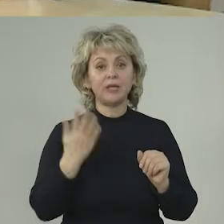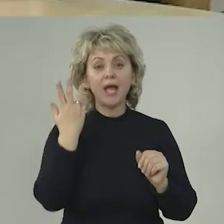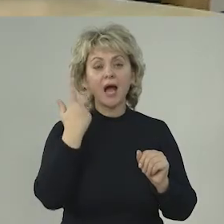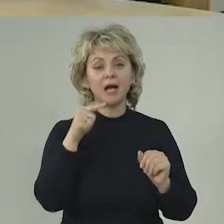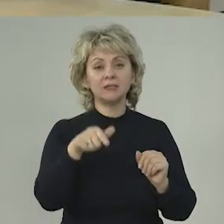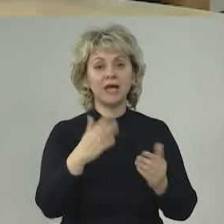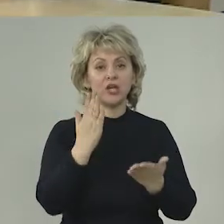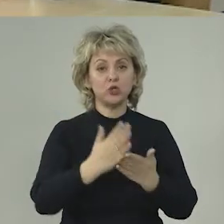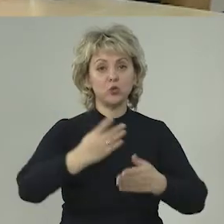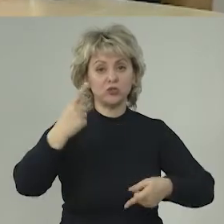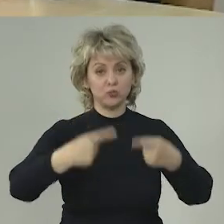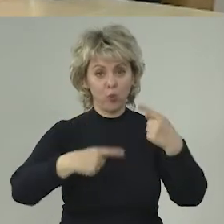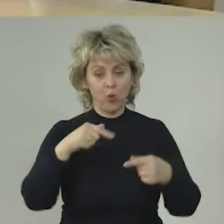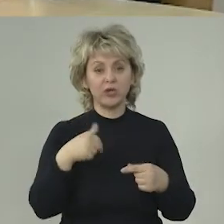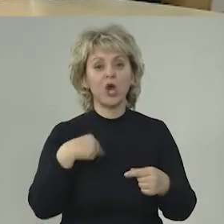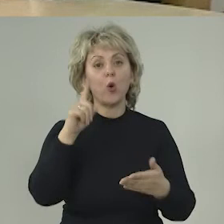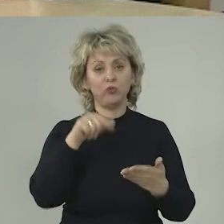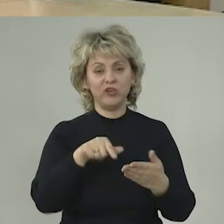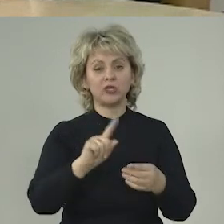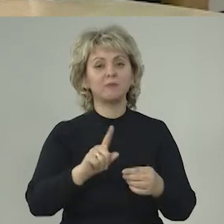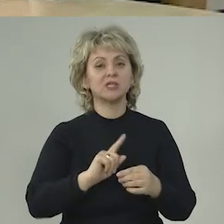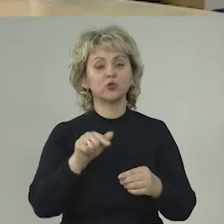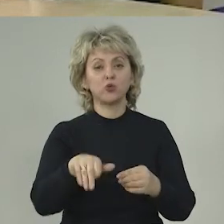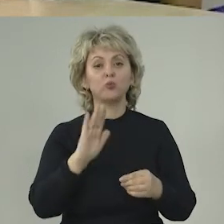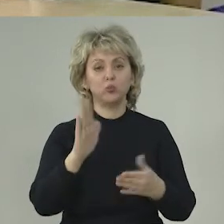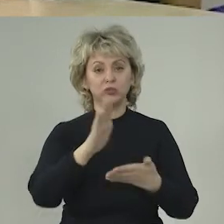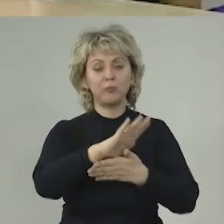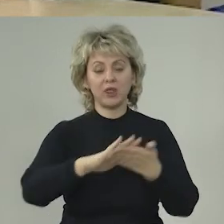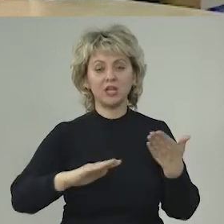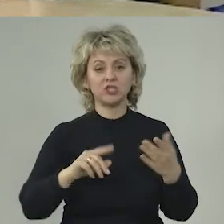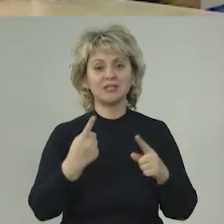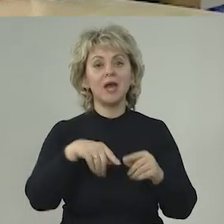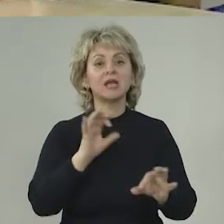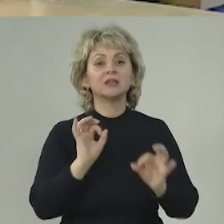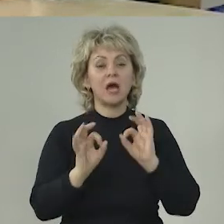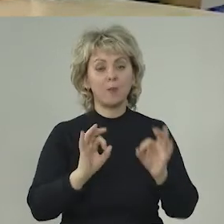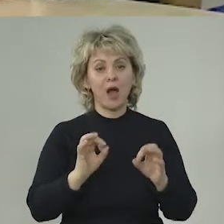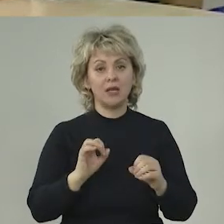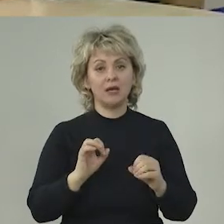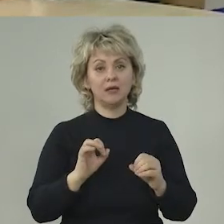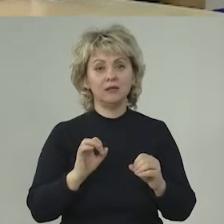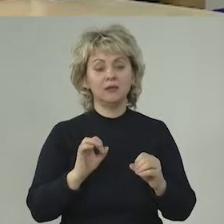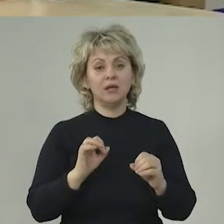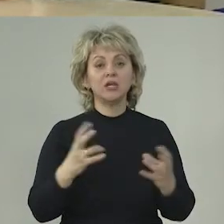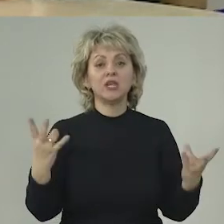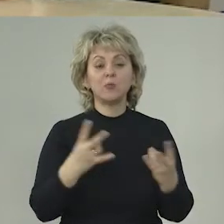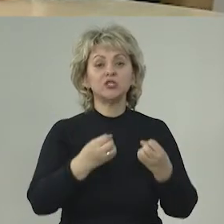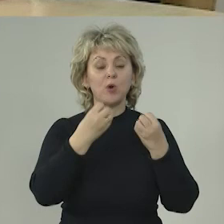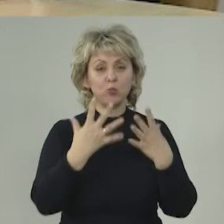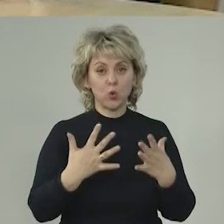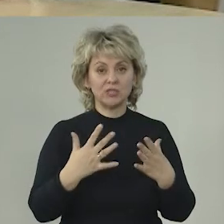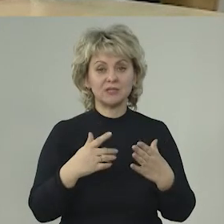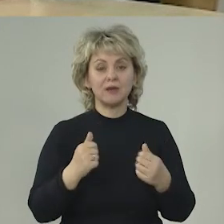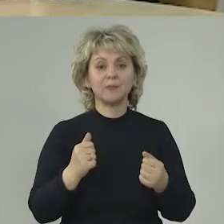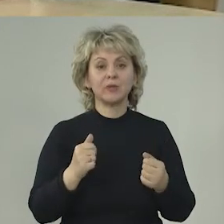когда идет спор, я убежден абсолютно, что он будет продолжаться. Это нормально. Необходимо